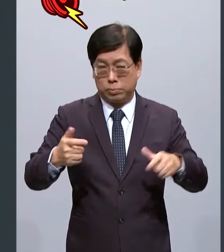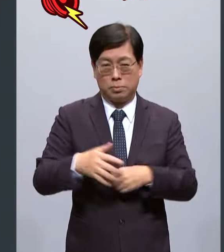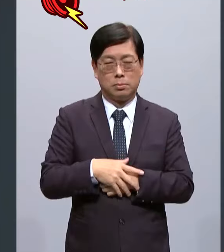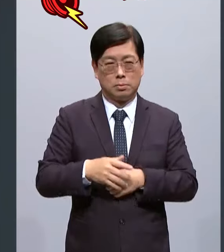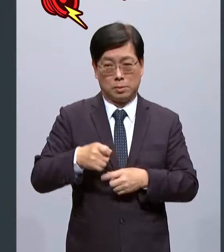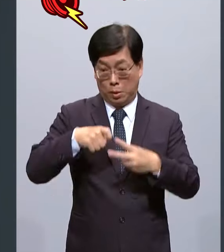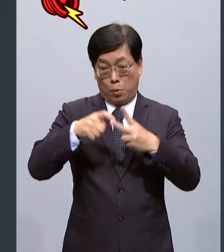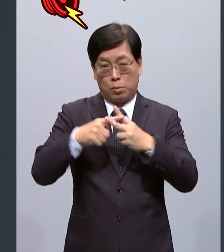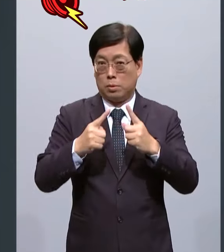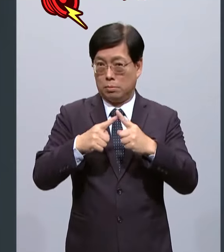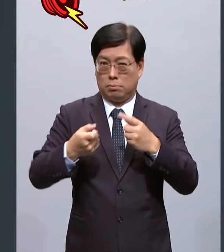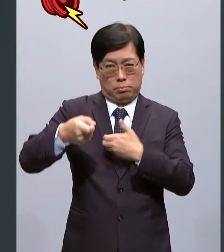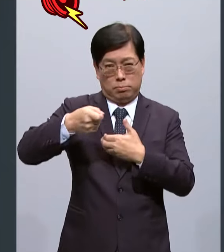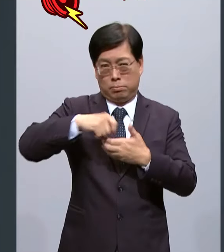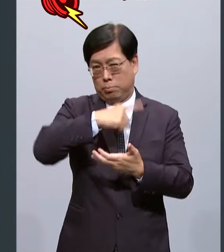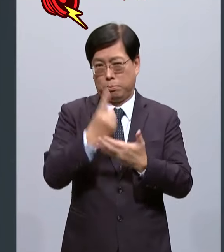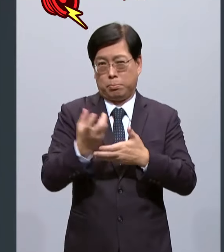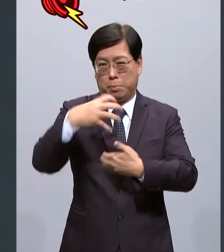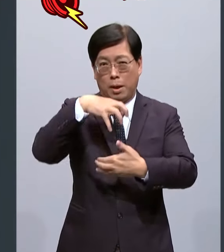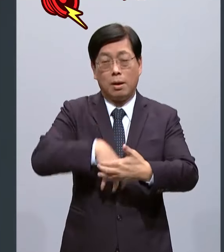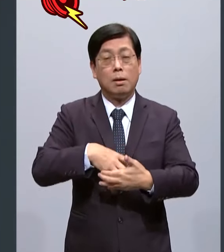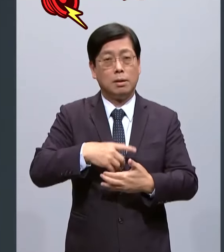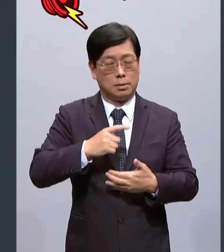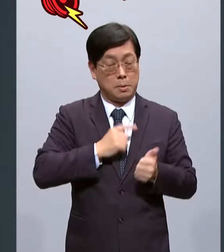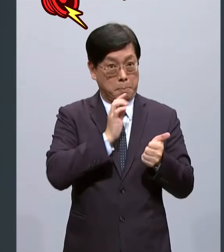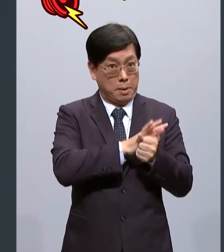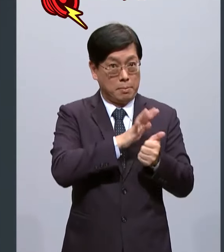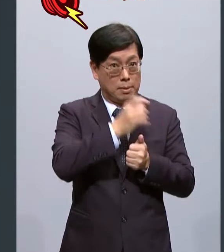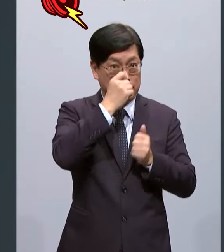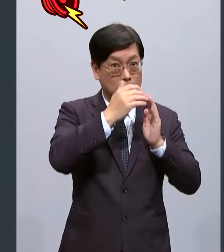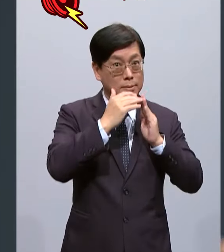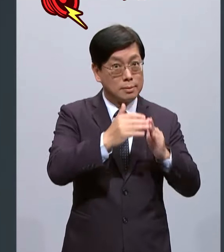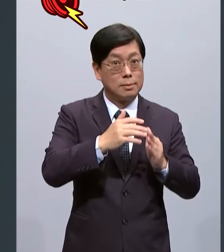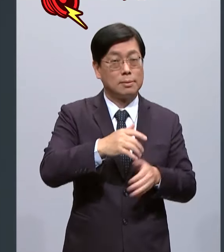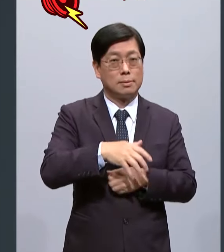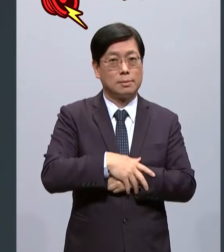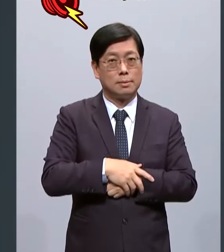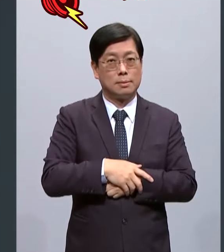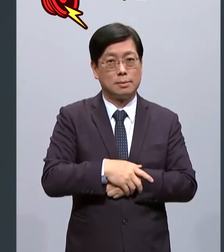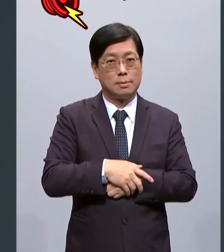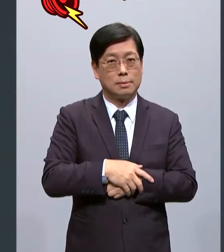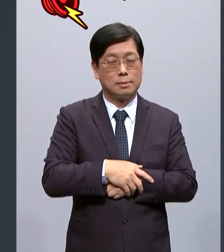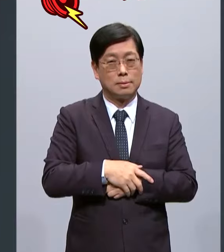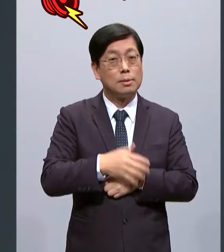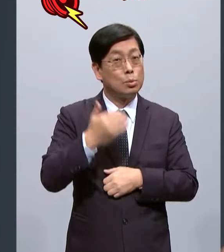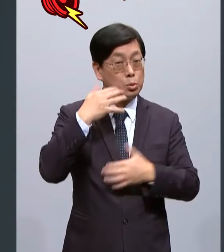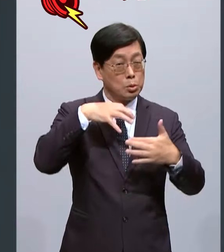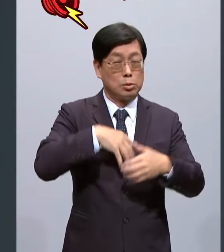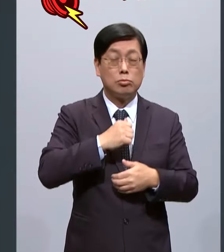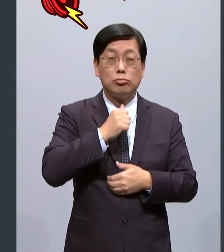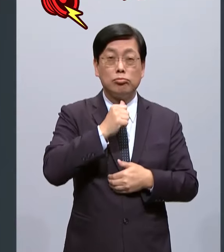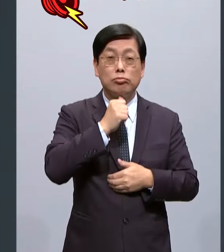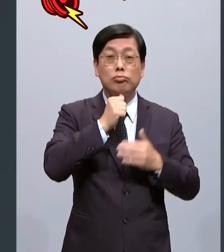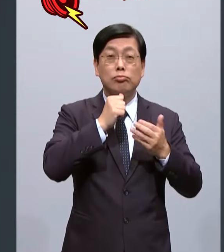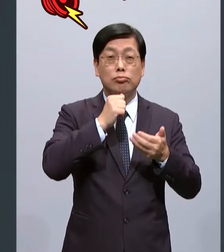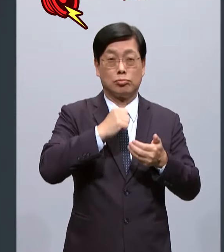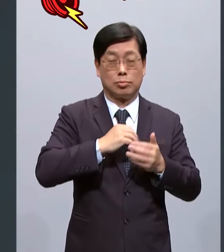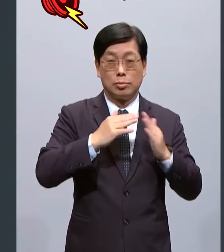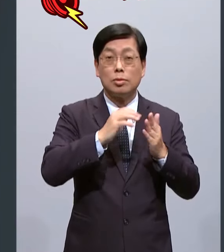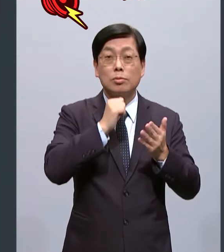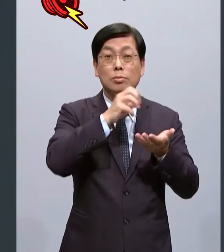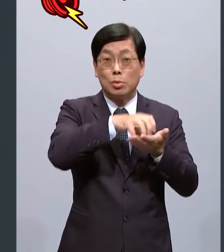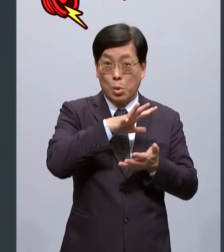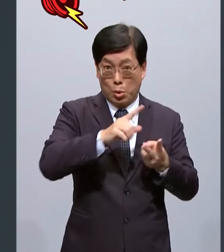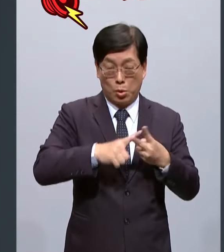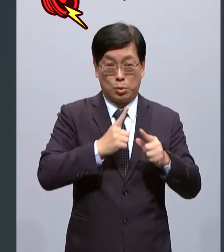通通都含挂在里面我们有计划地帮台南市的低收入户中低收入